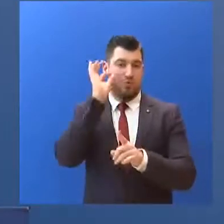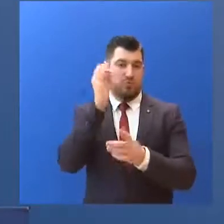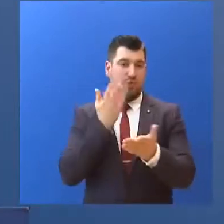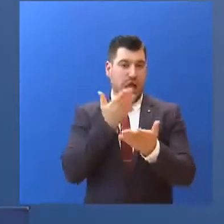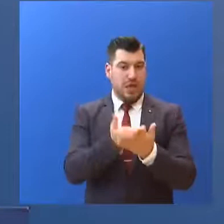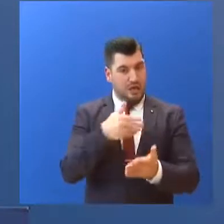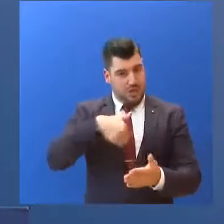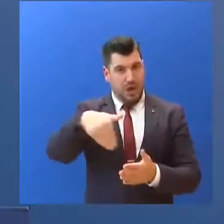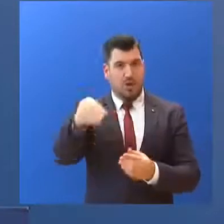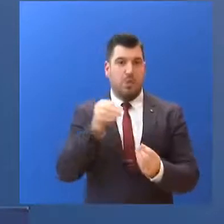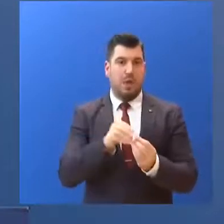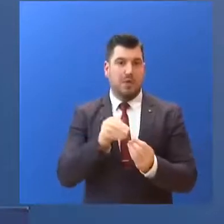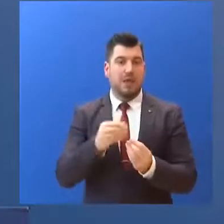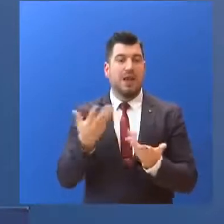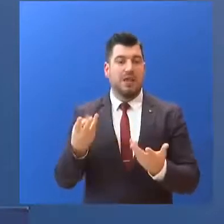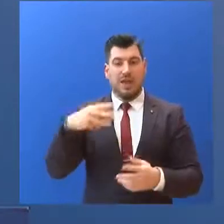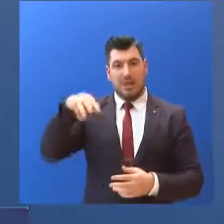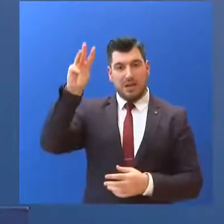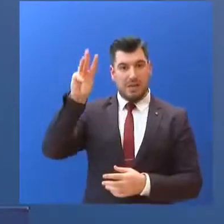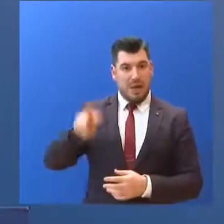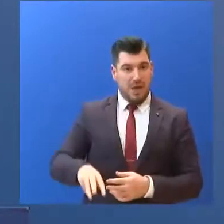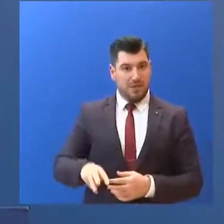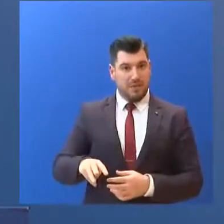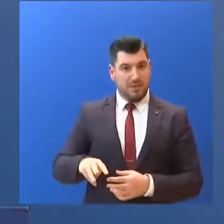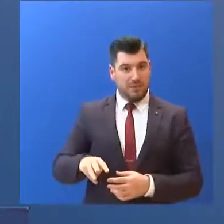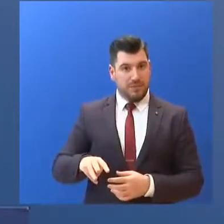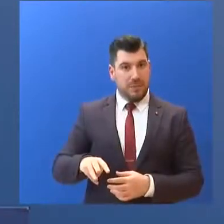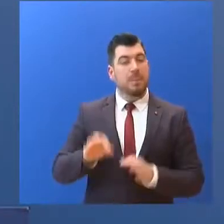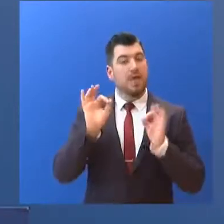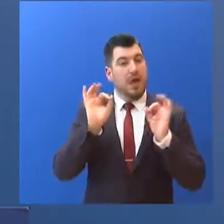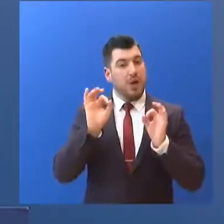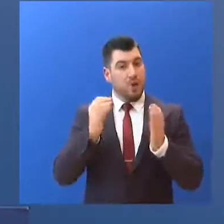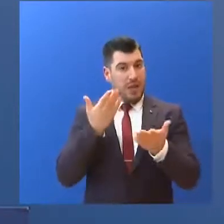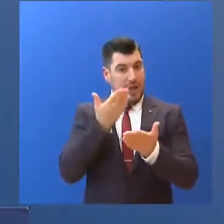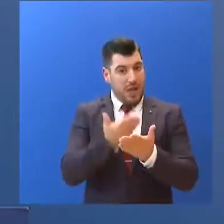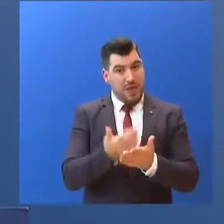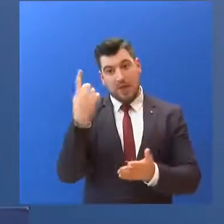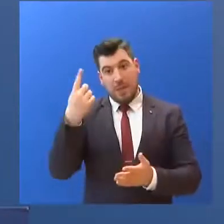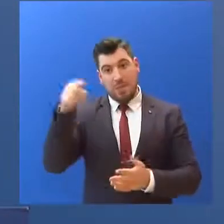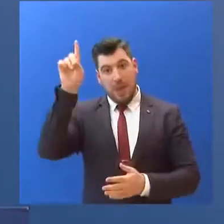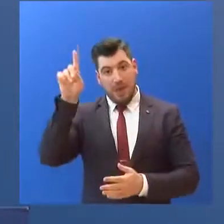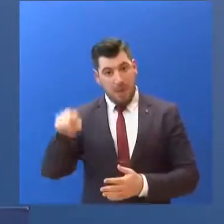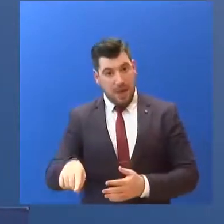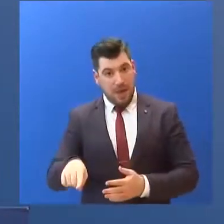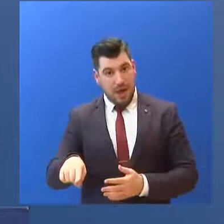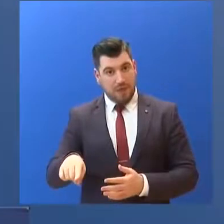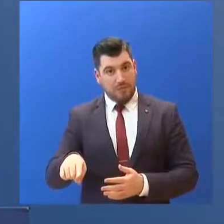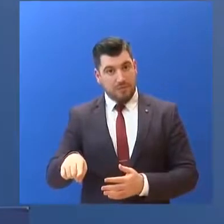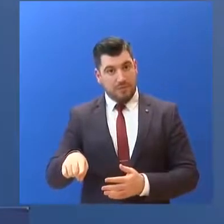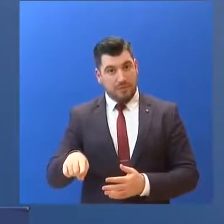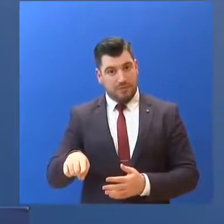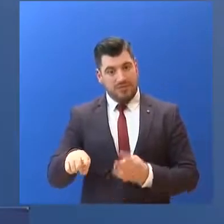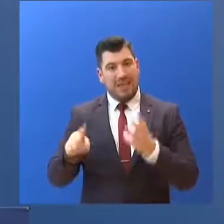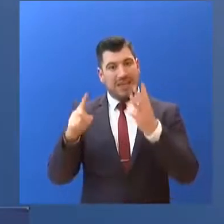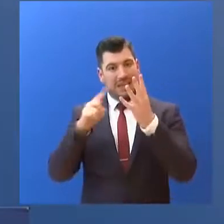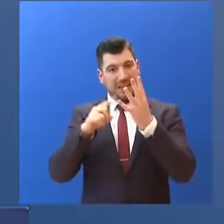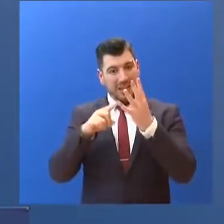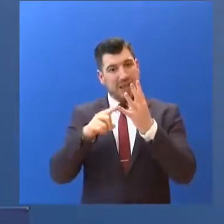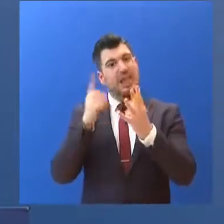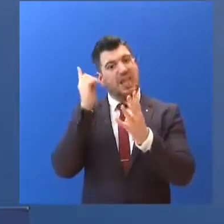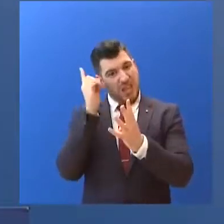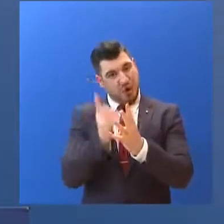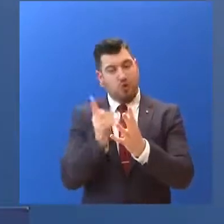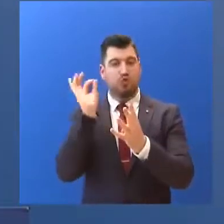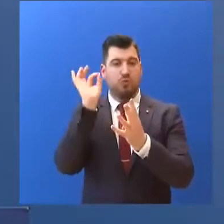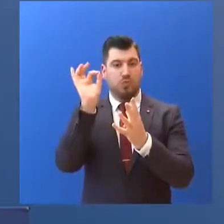Δηλαδή, τρεις ημέρες ενδεχομένως κανονικής άδειας... και τρεις ημέρες ειδικού σκοπού... μία ημέρα